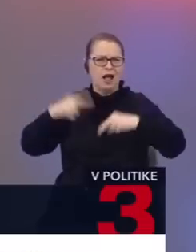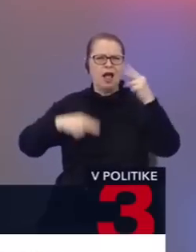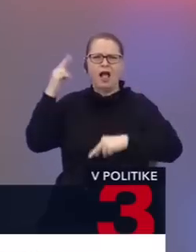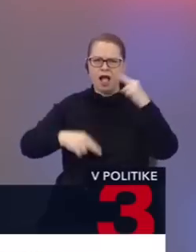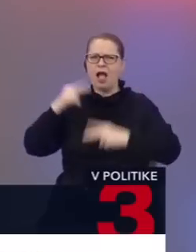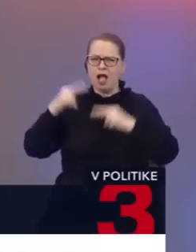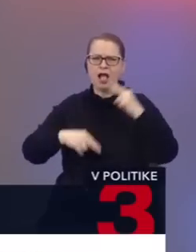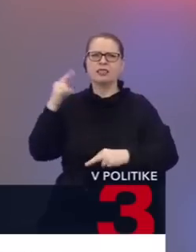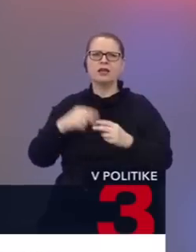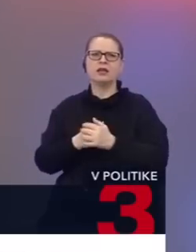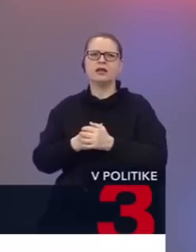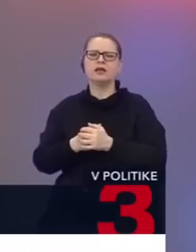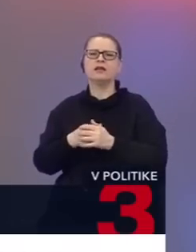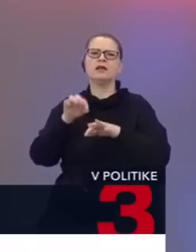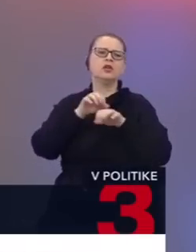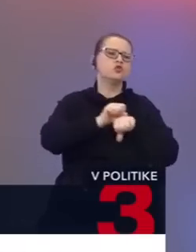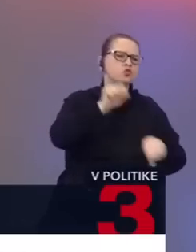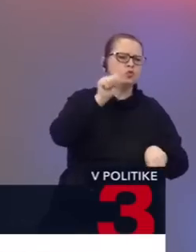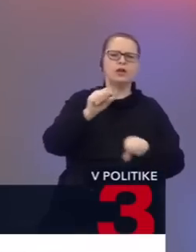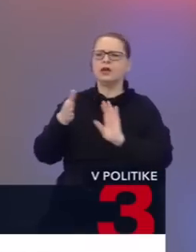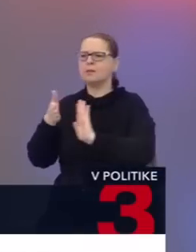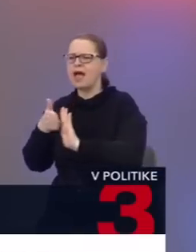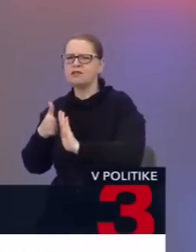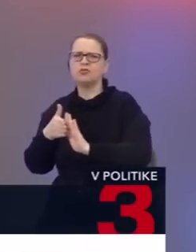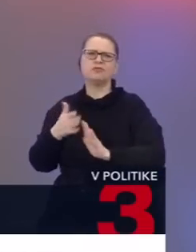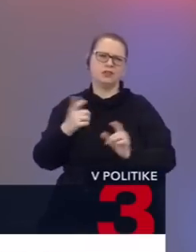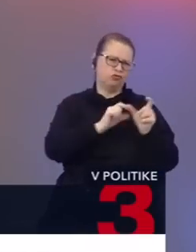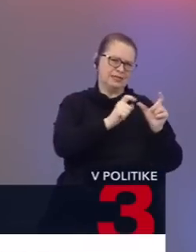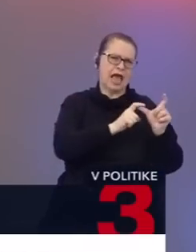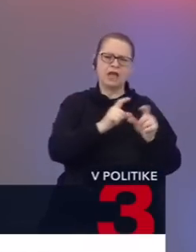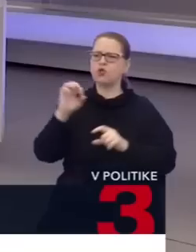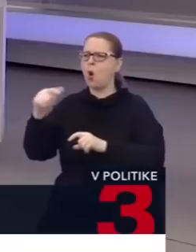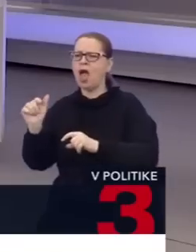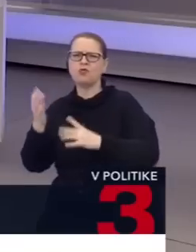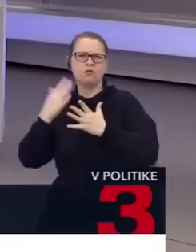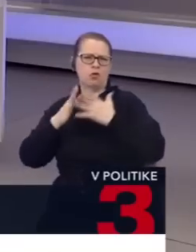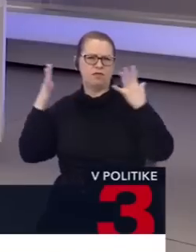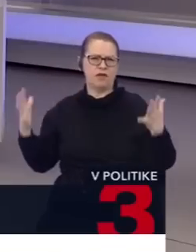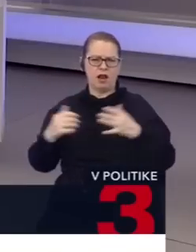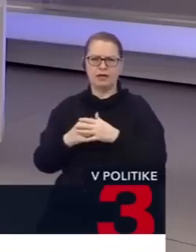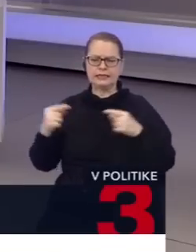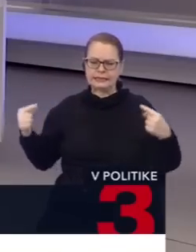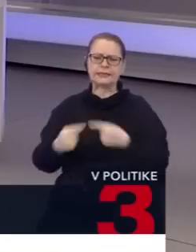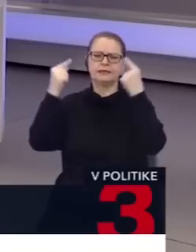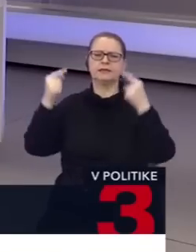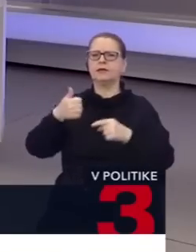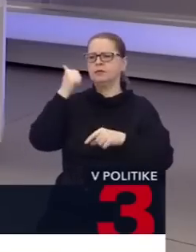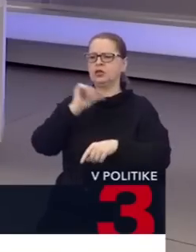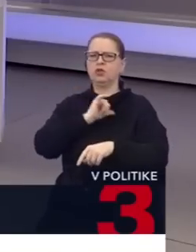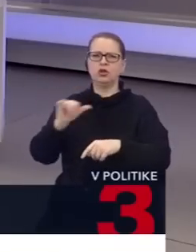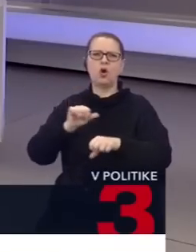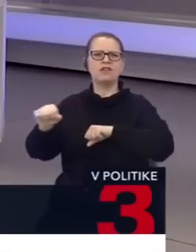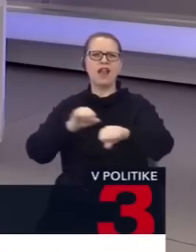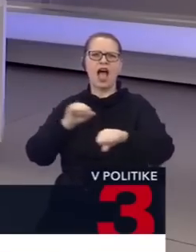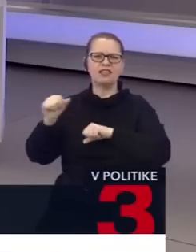budem konkrétny medzi lídrami Richardom Sulíkom a Igorom Matovičom, boli veľké. Vyostrilo sa to minulý rok počas vládnej krízy.